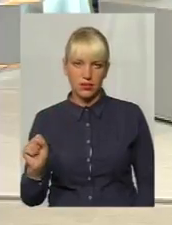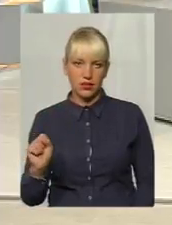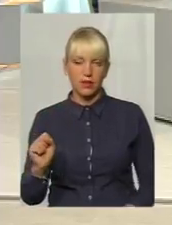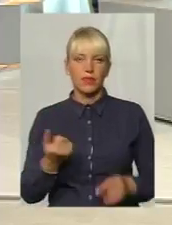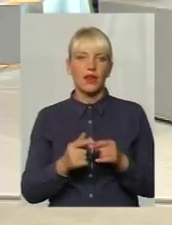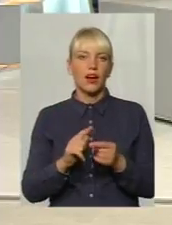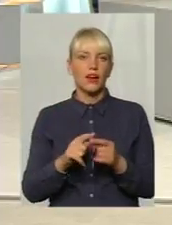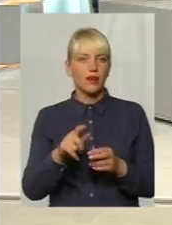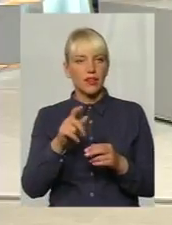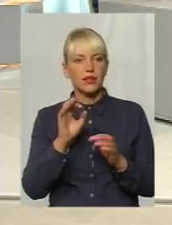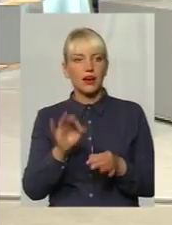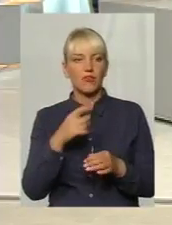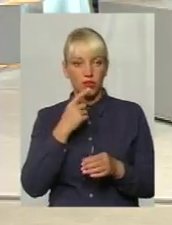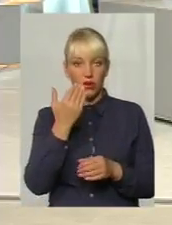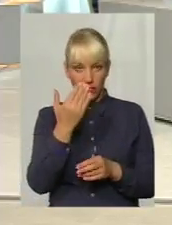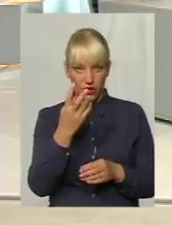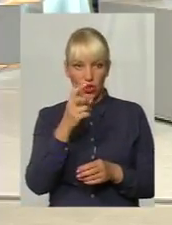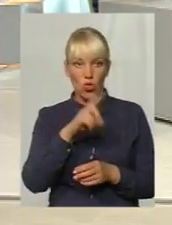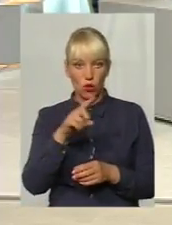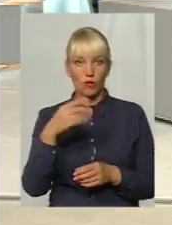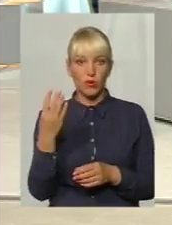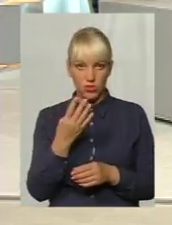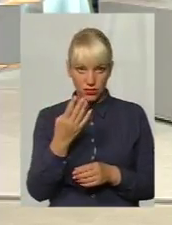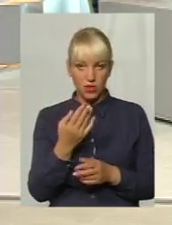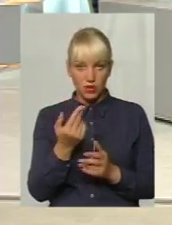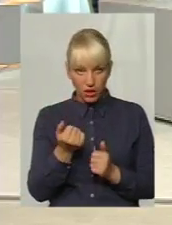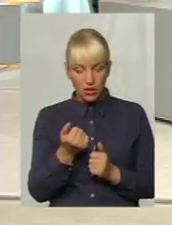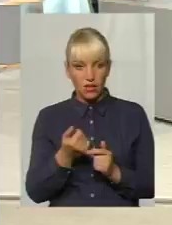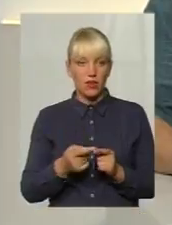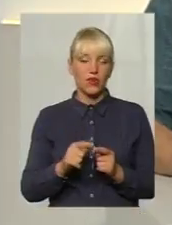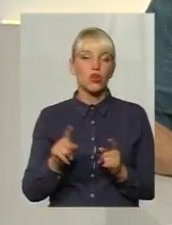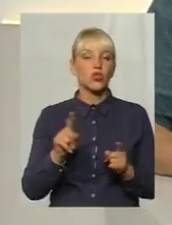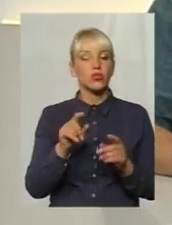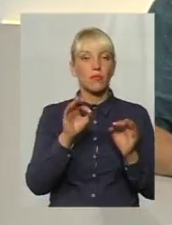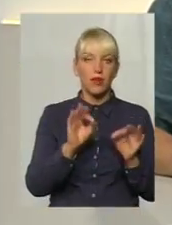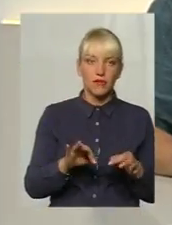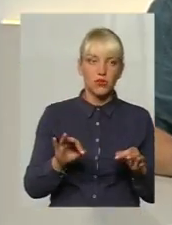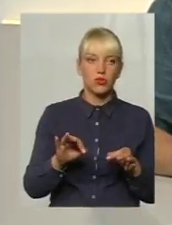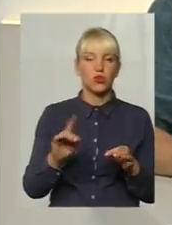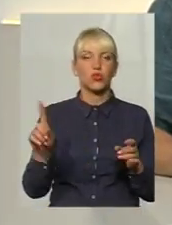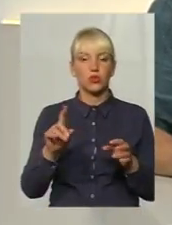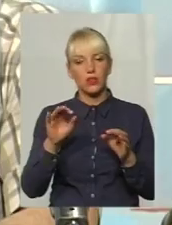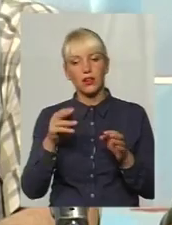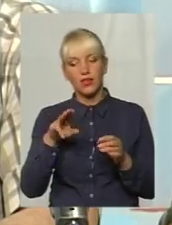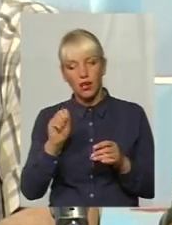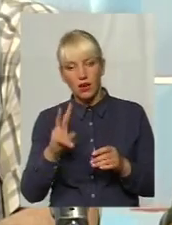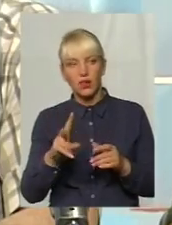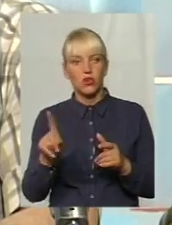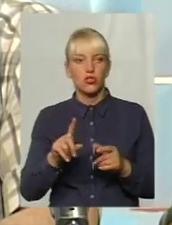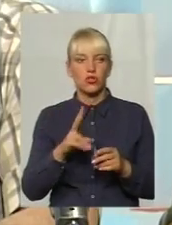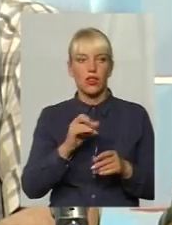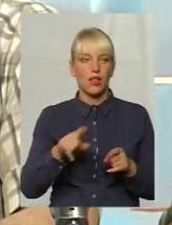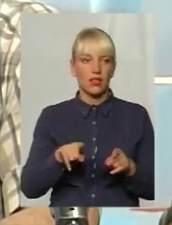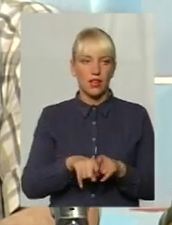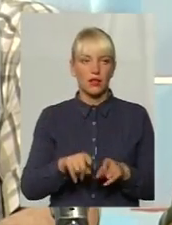в четвертій поліклініці? Ні. Добре, що пішло не так або що пішло так, на вашу думку? В нас пішло